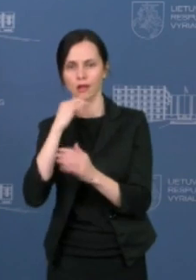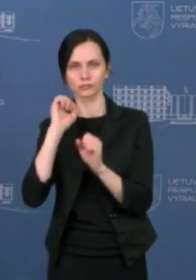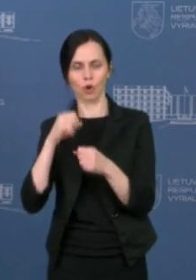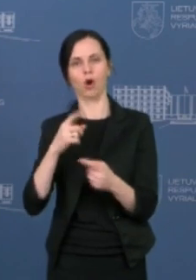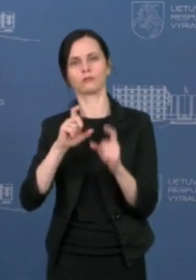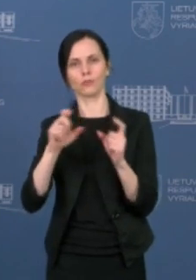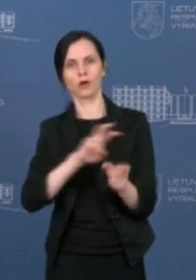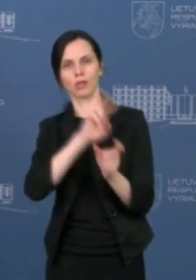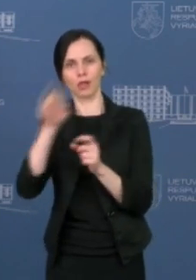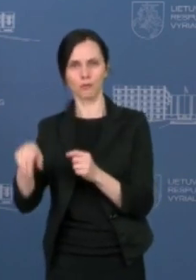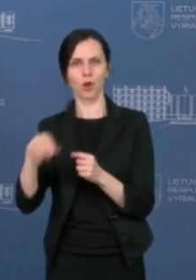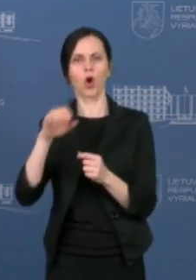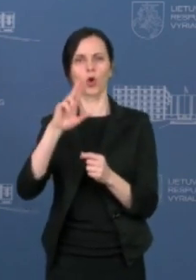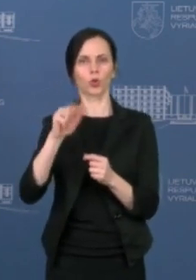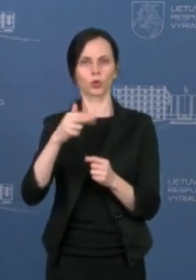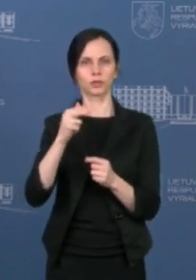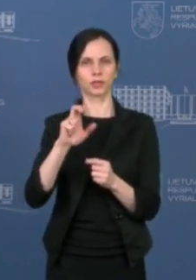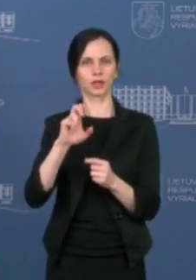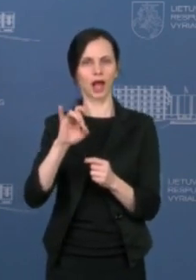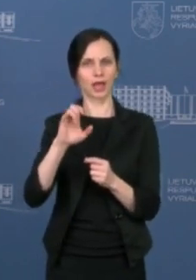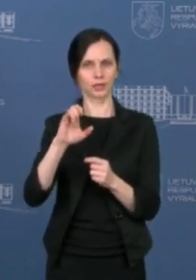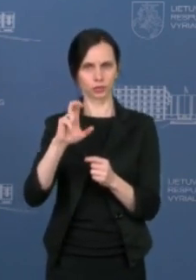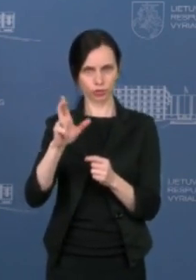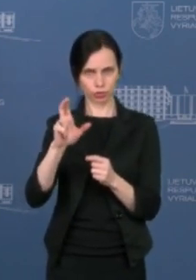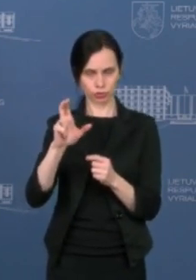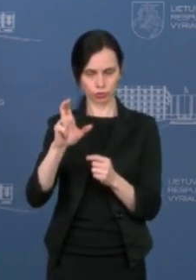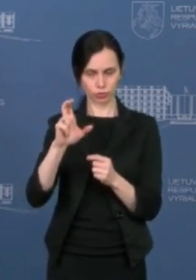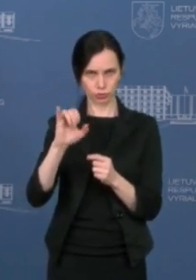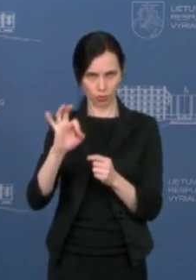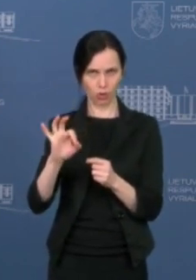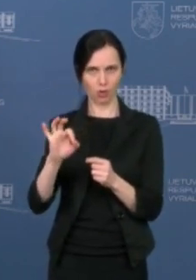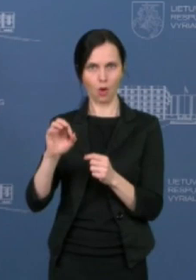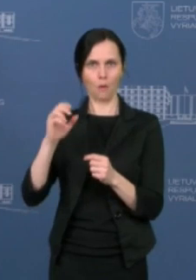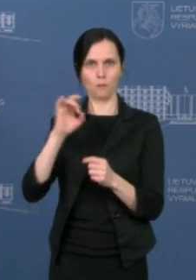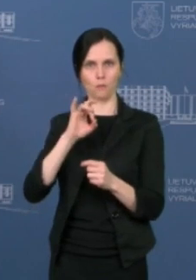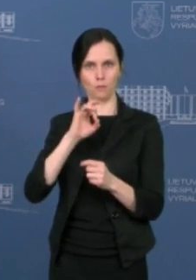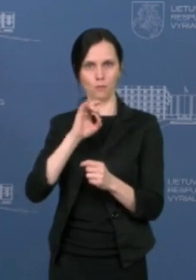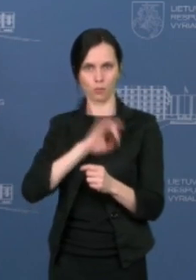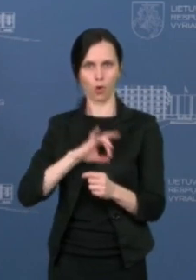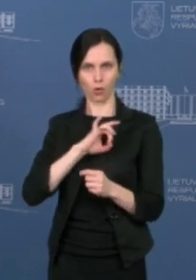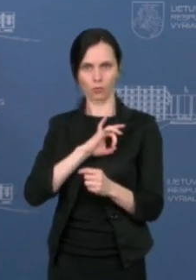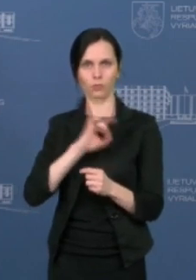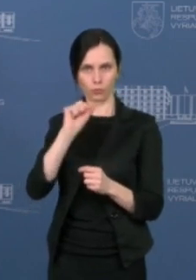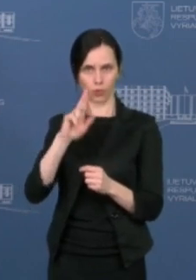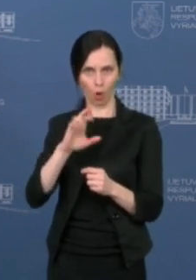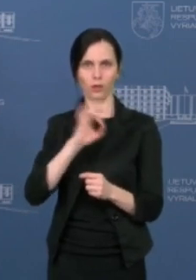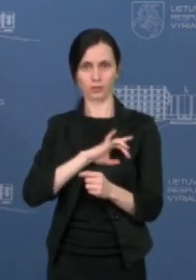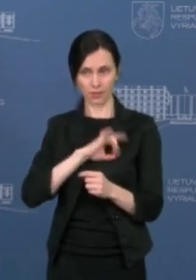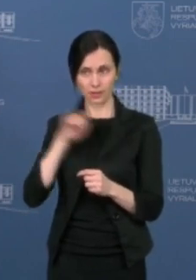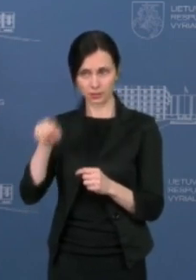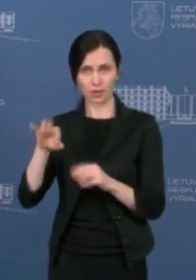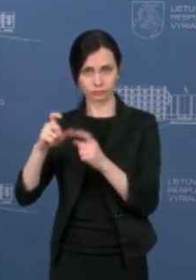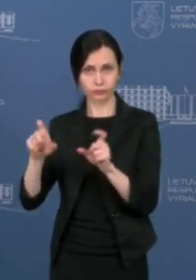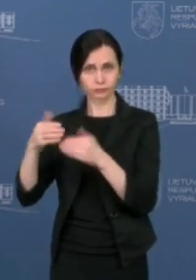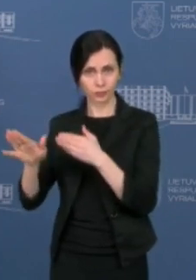Kunigaikščio Gedimino pro gimnaziją. Tada buvo sakoma, kad reikia tam priimti nutarimų, tai tiesiog norėčiau pasitiriauti, ar